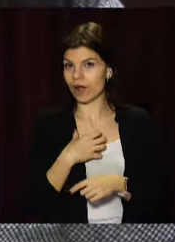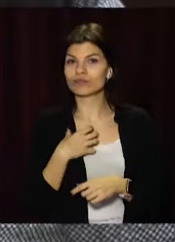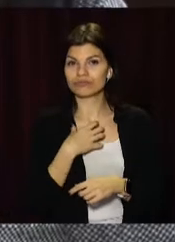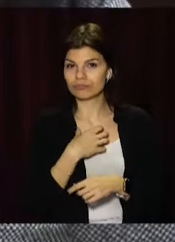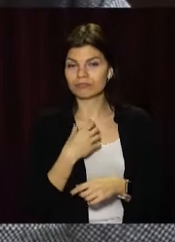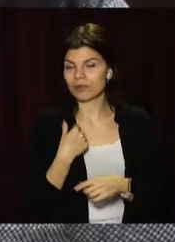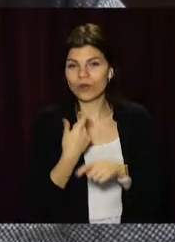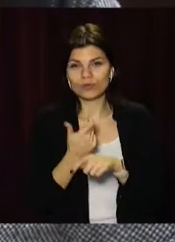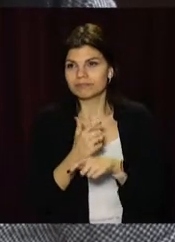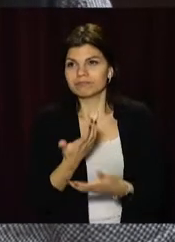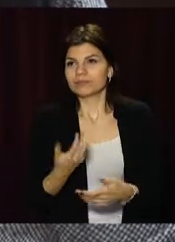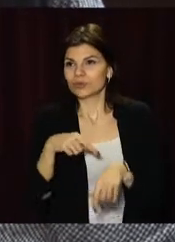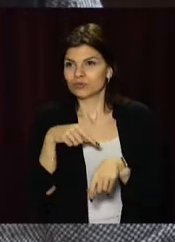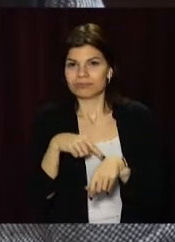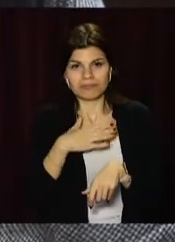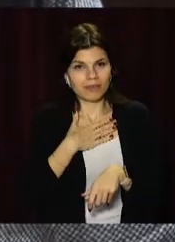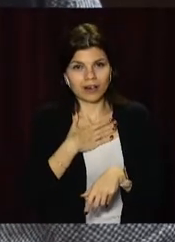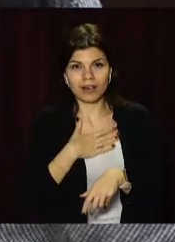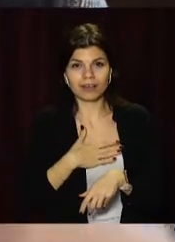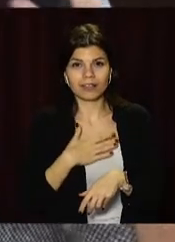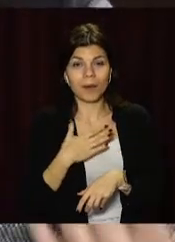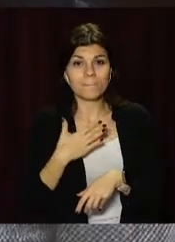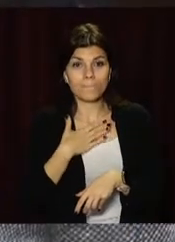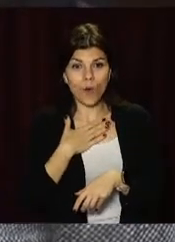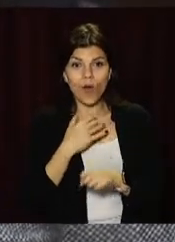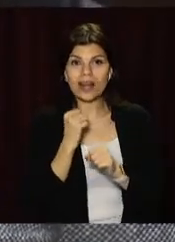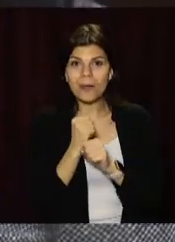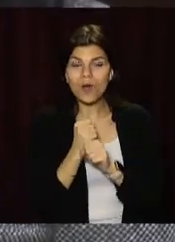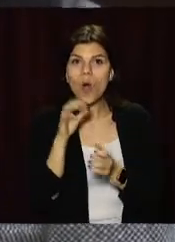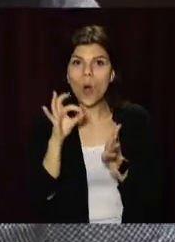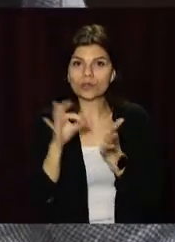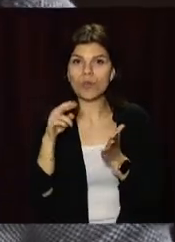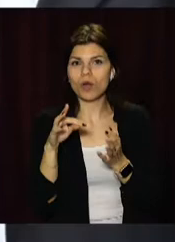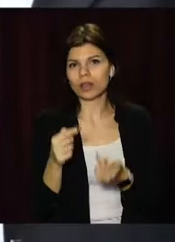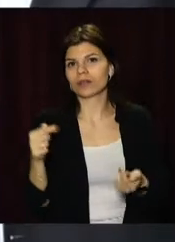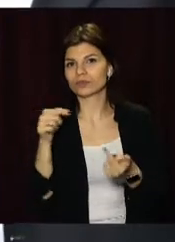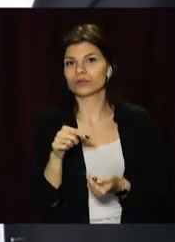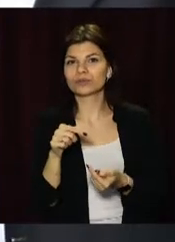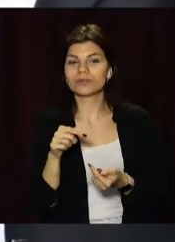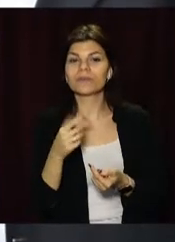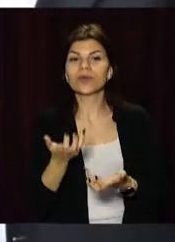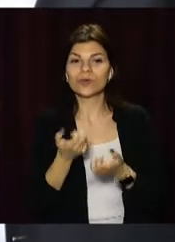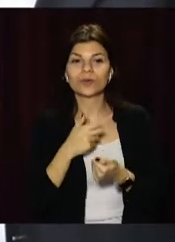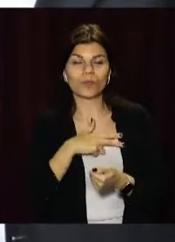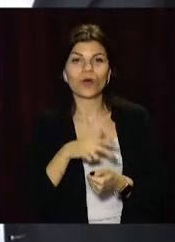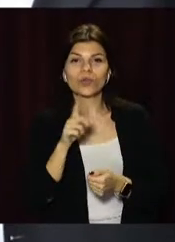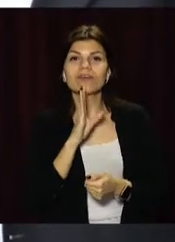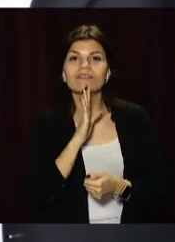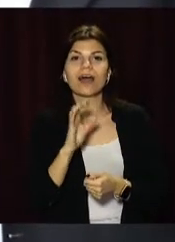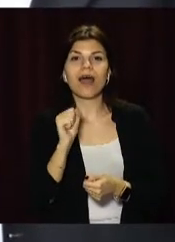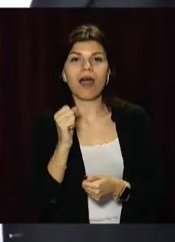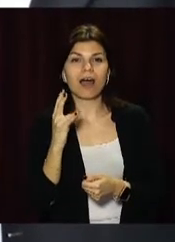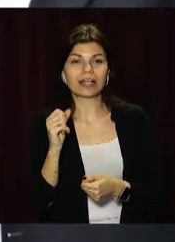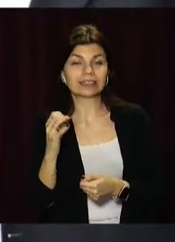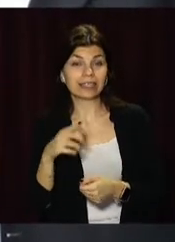І безумно приємна, що мою роботу оцінили по достоинству. Отримала нагороду і Анастасія Василенко.